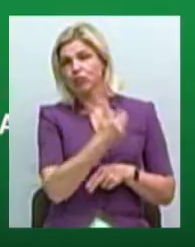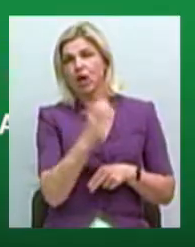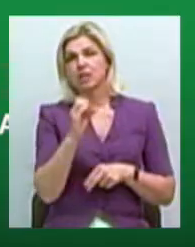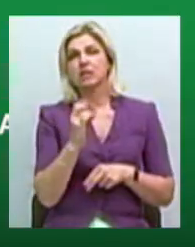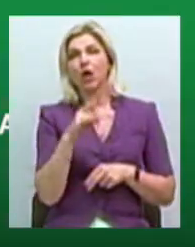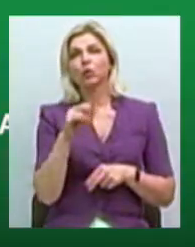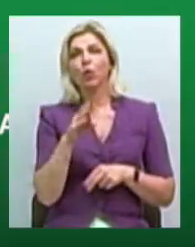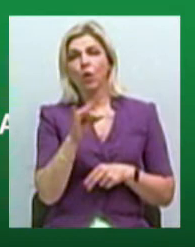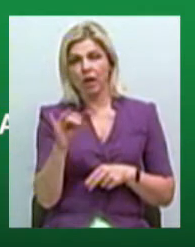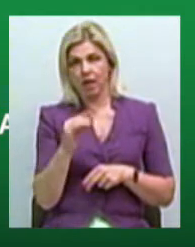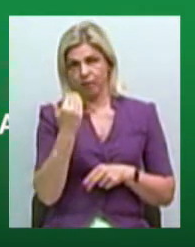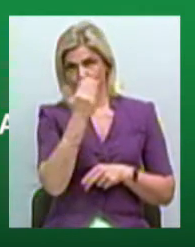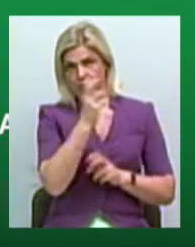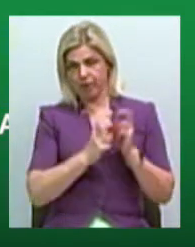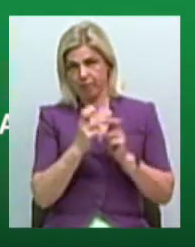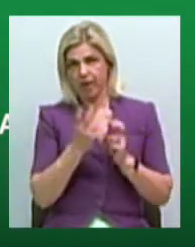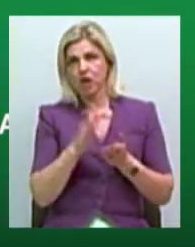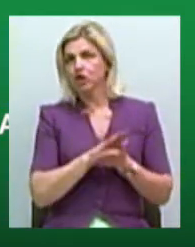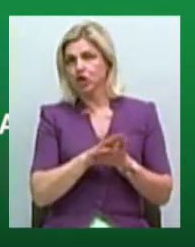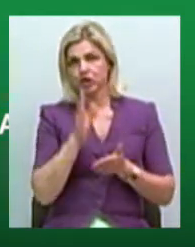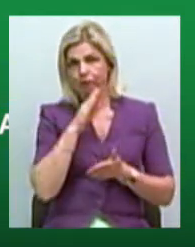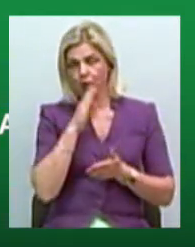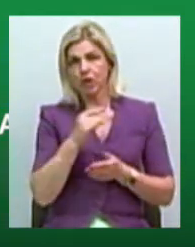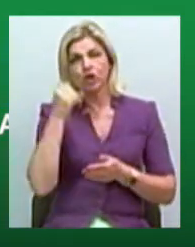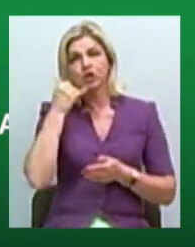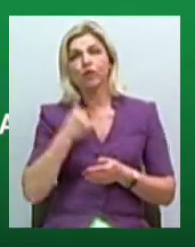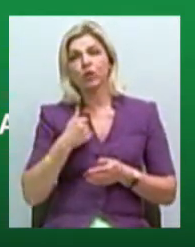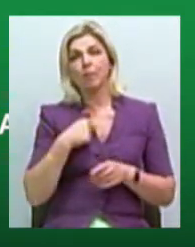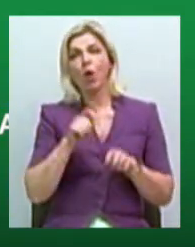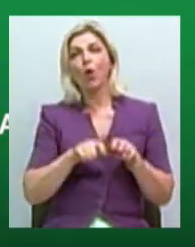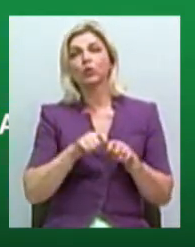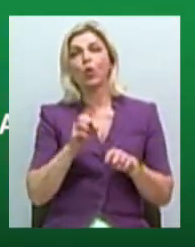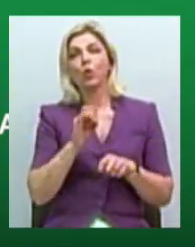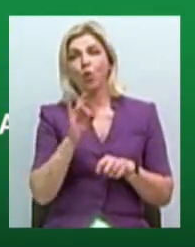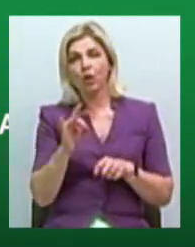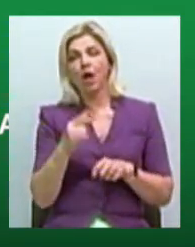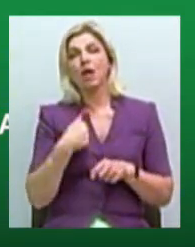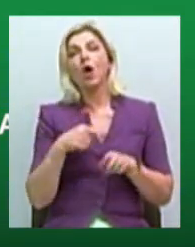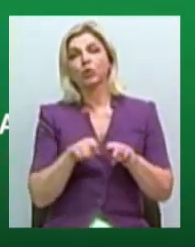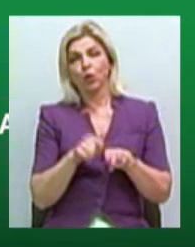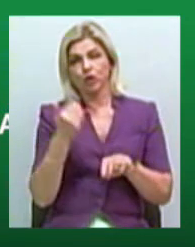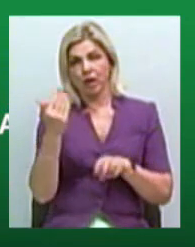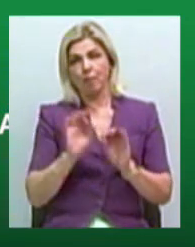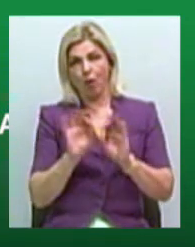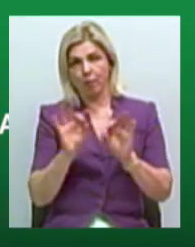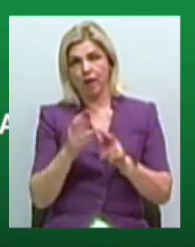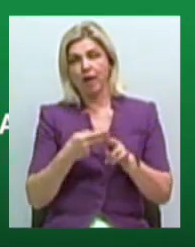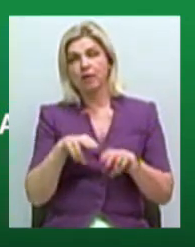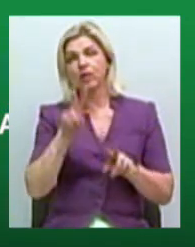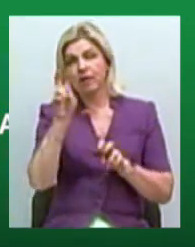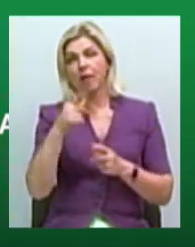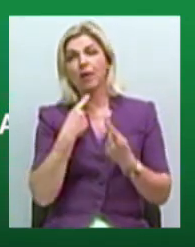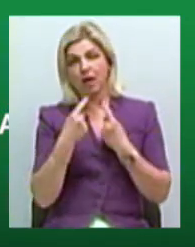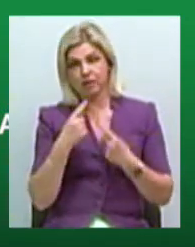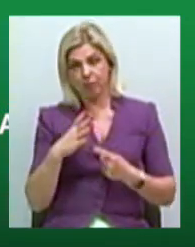недоочищені води. Дзвонив мені контролер, я їм теж пояснив. В «Водоканал» я з ними якраз з цієї теми розмовляв. У них теж